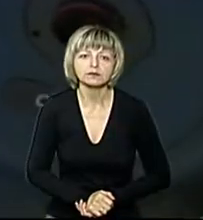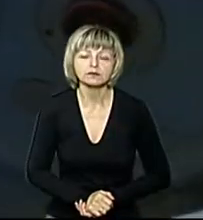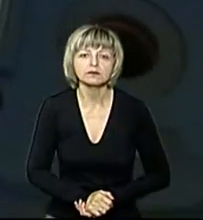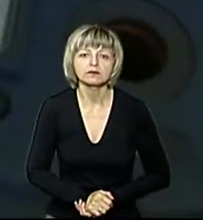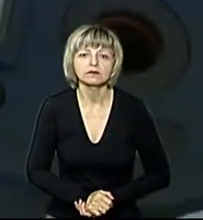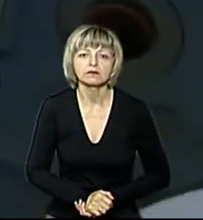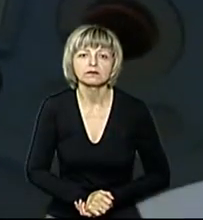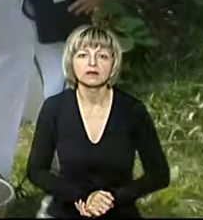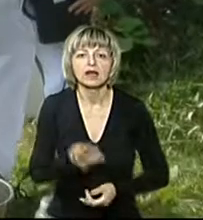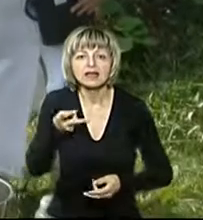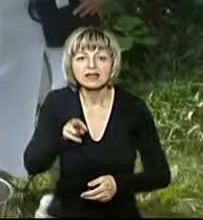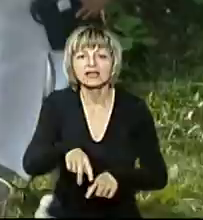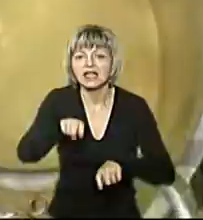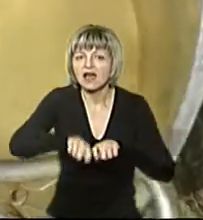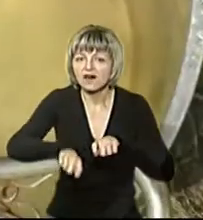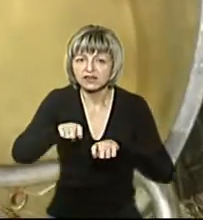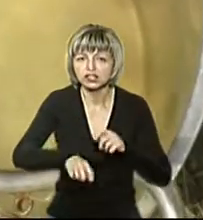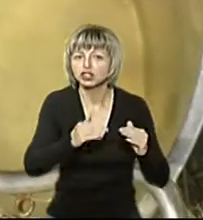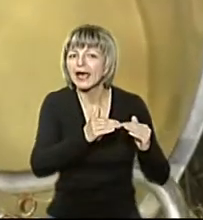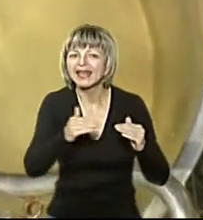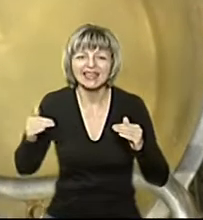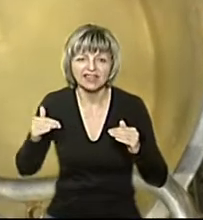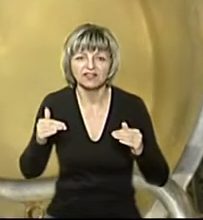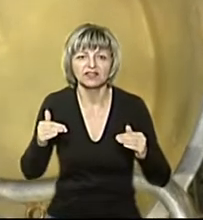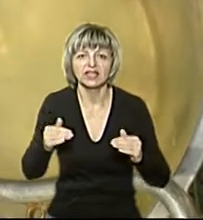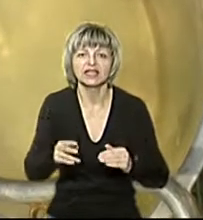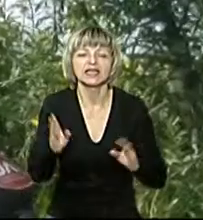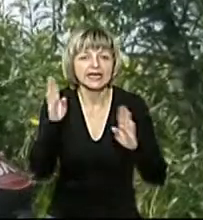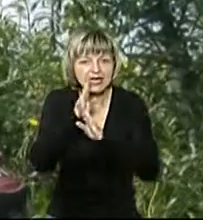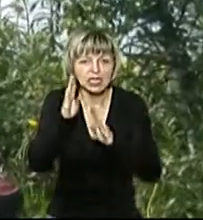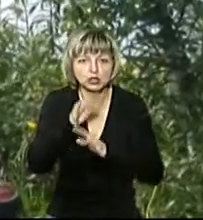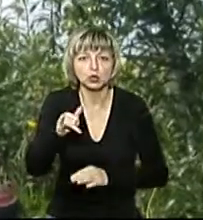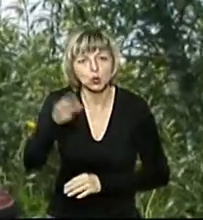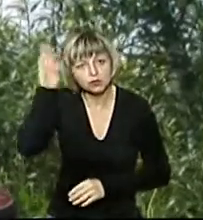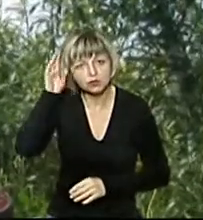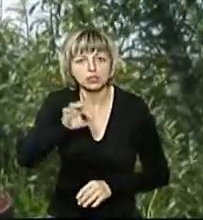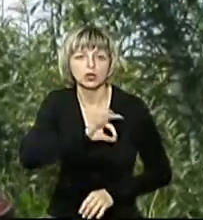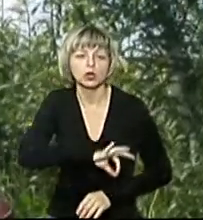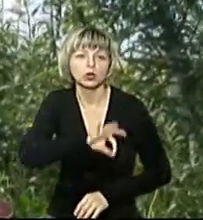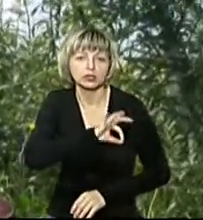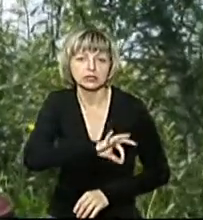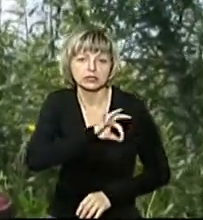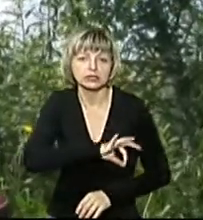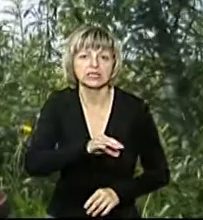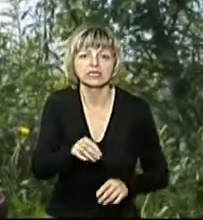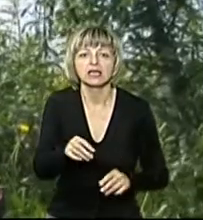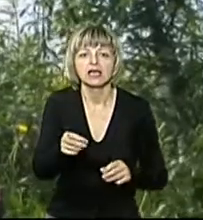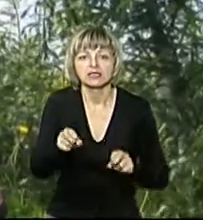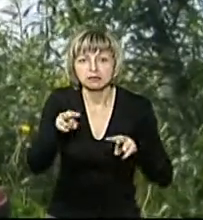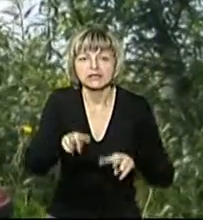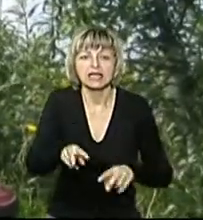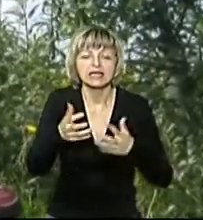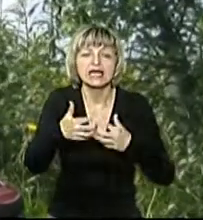«Для визначення рівню кисню поверхневої водойми ми використовуємо портативний киснемір,